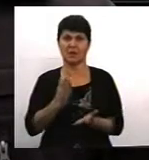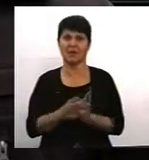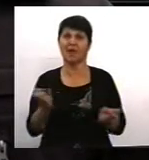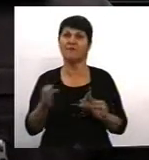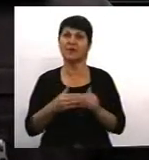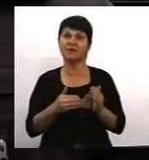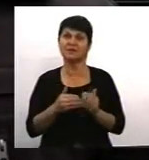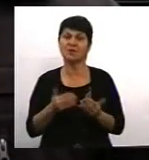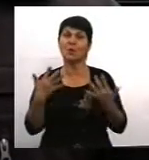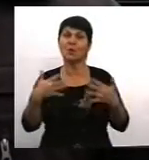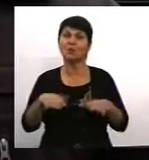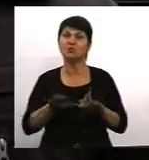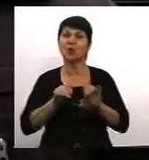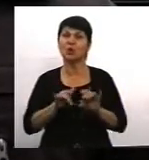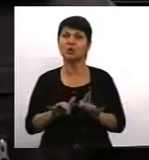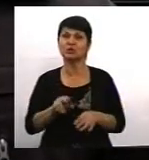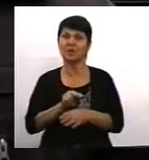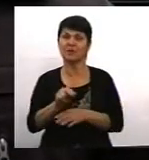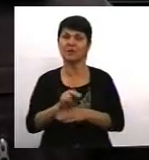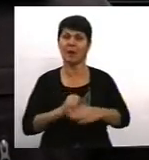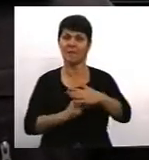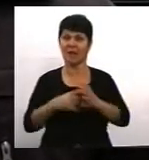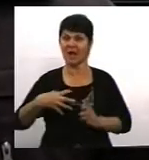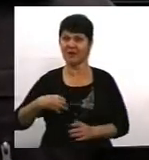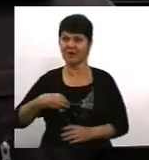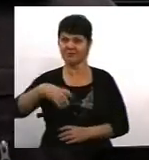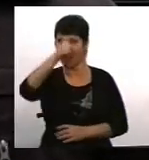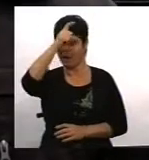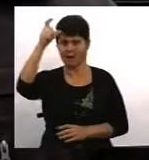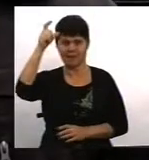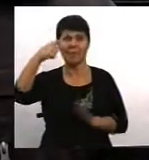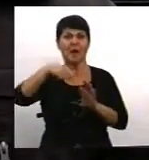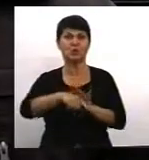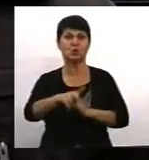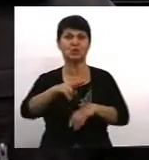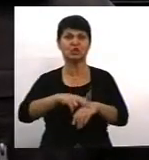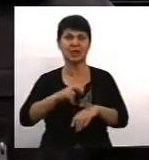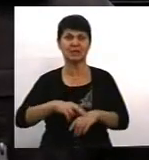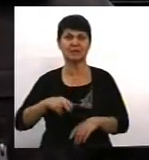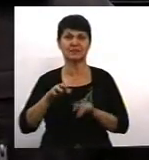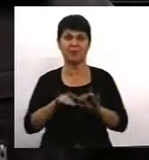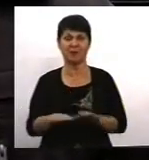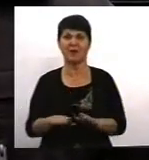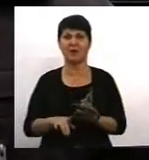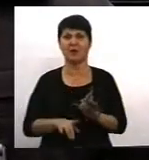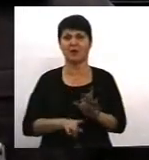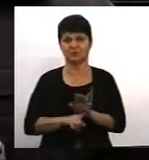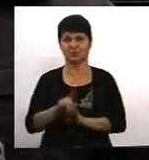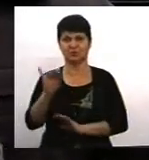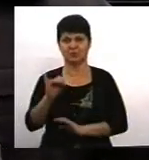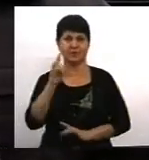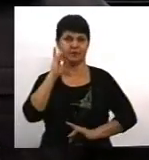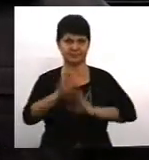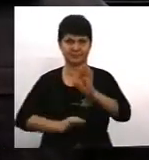які пройшли навчання на базі Львівської академії внутрішніх справ і заступають щодобово